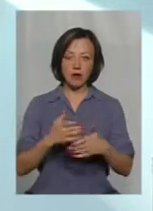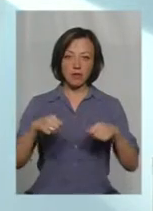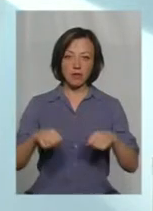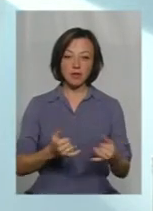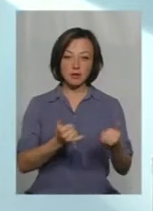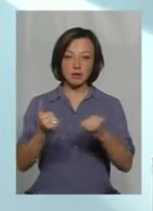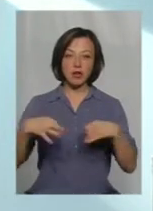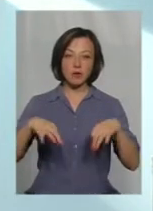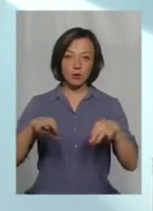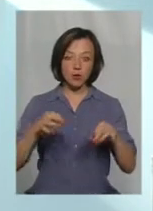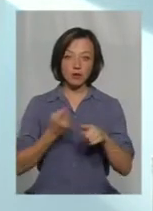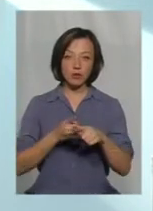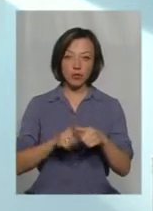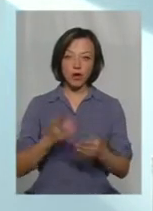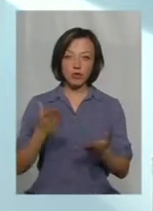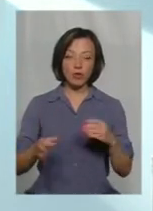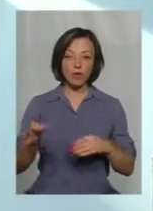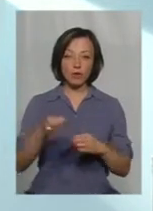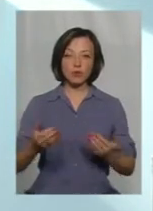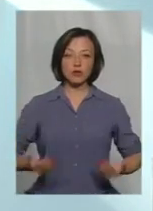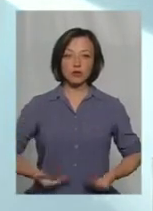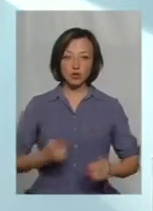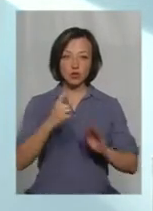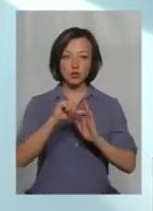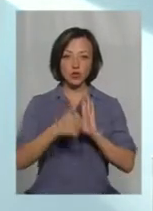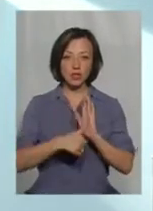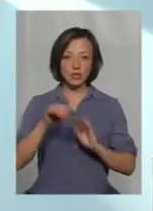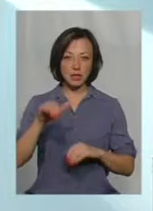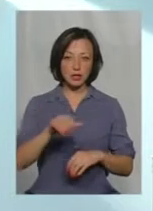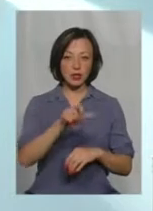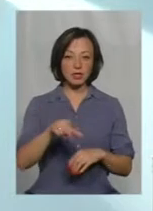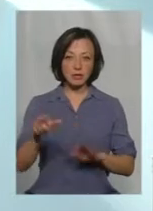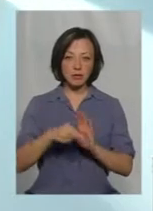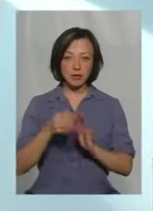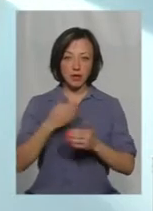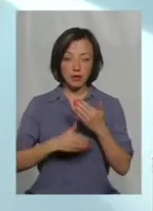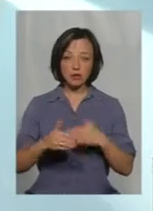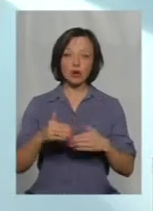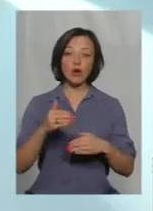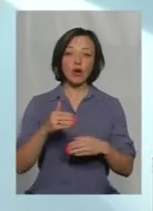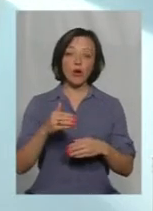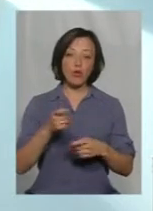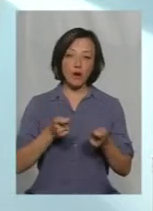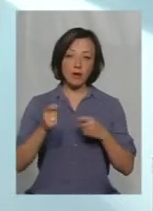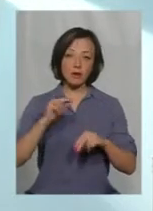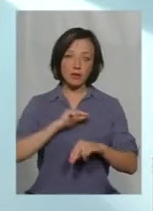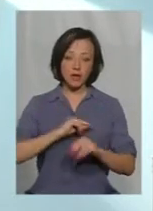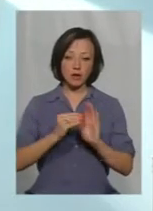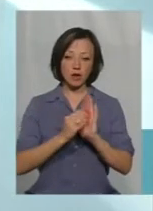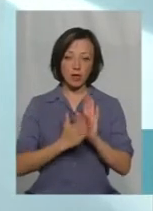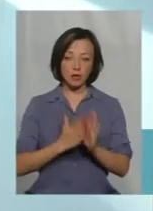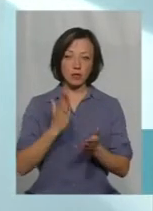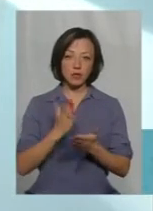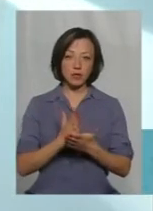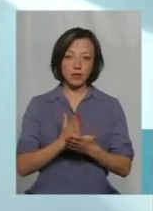автомобілям. І тому, якщо в області проживає 116 тисяч осіб з інвалідністю, то в органах соціального захисту на обліку